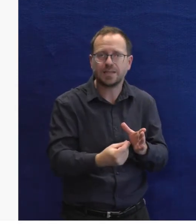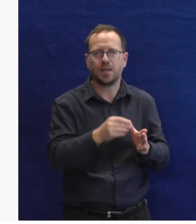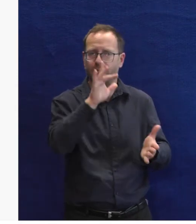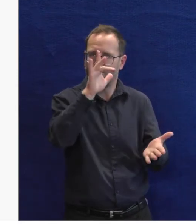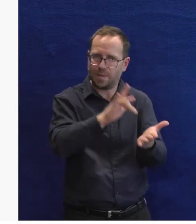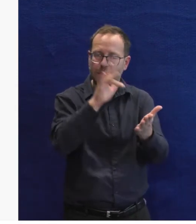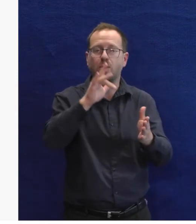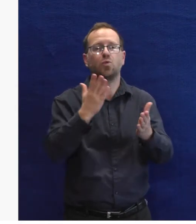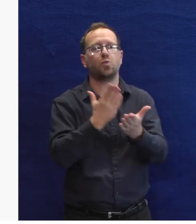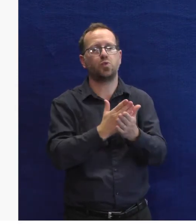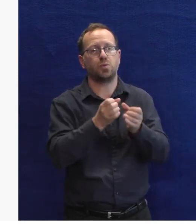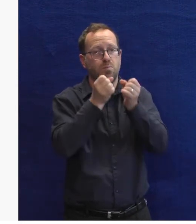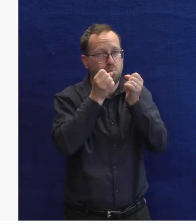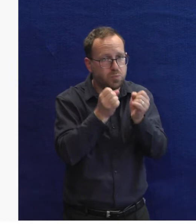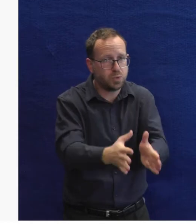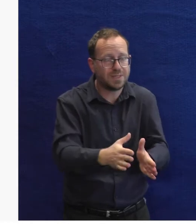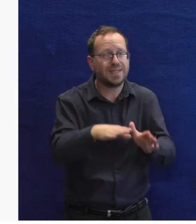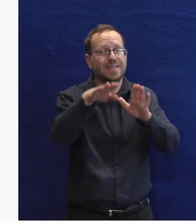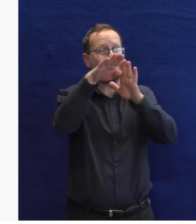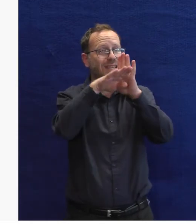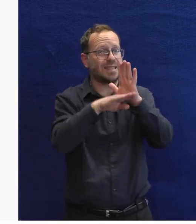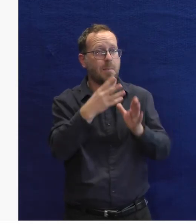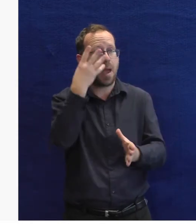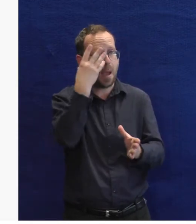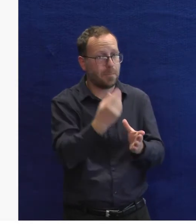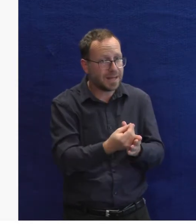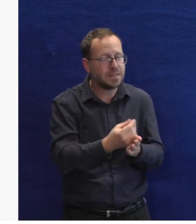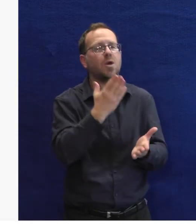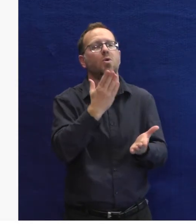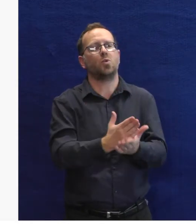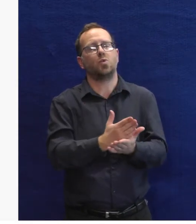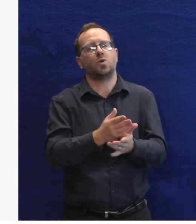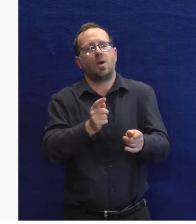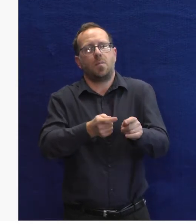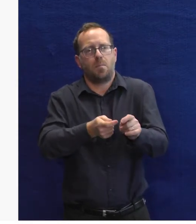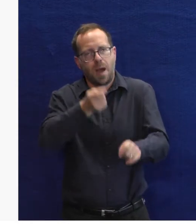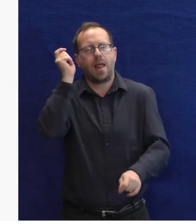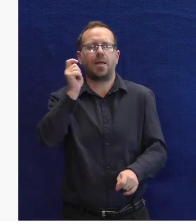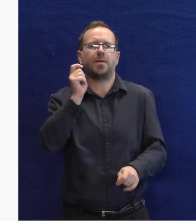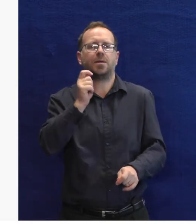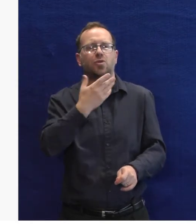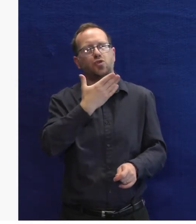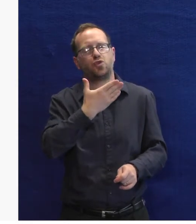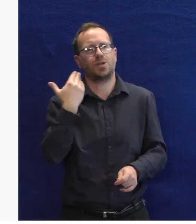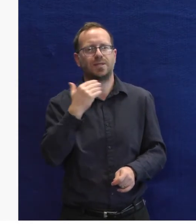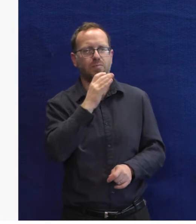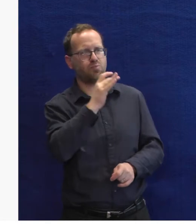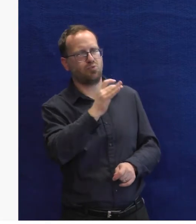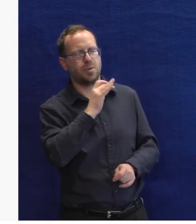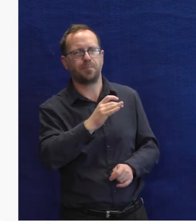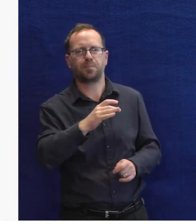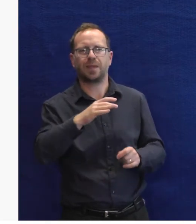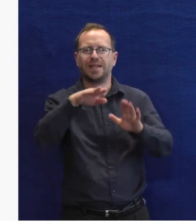zvolí to správné číslo. V momentě, kdy se otevře seznam aplikace, tak už lze okamžitě mluvit česky. Takže